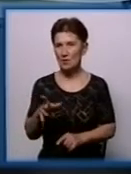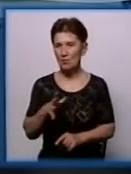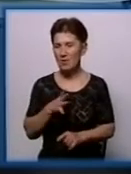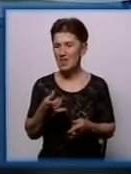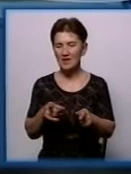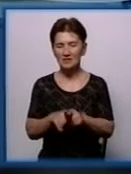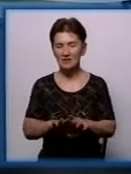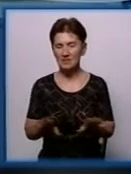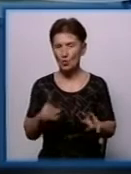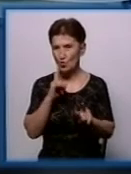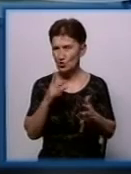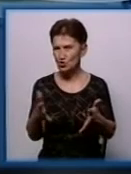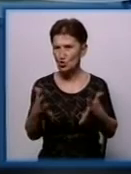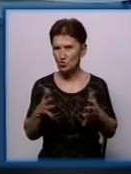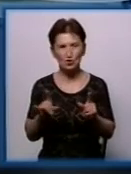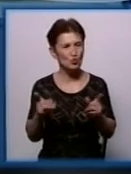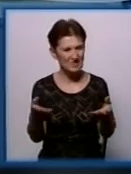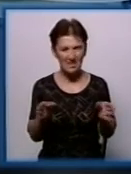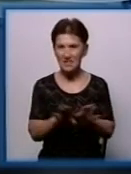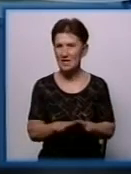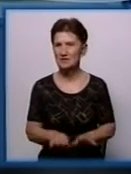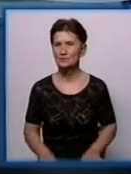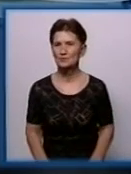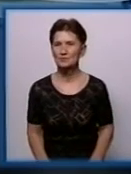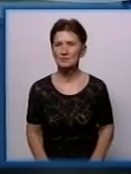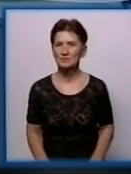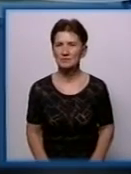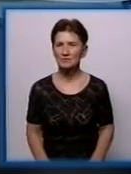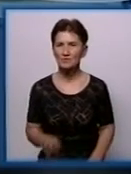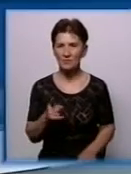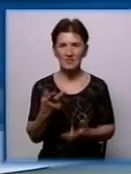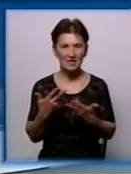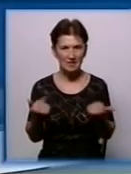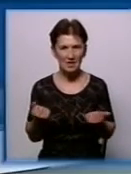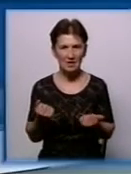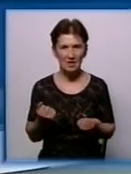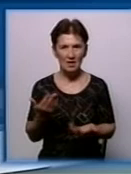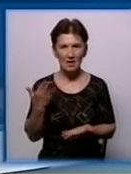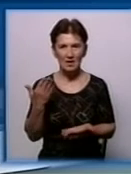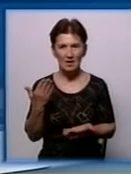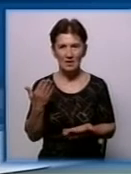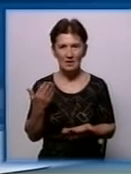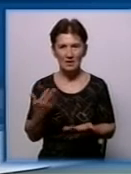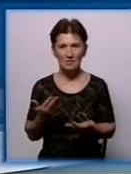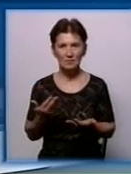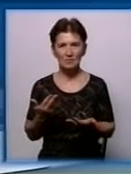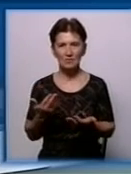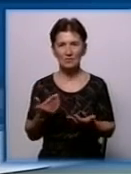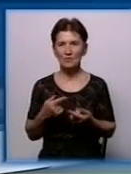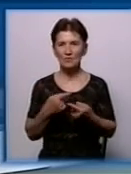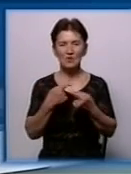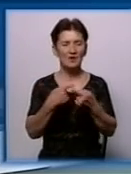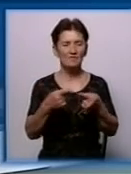про закриття закладу? Так, дійсно, якщо будуть в будь-якому